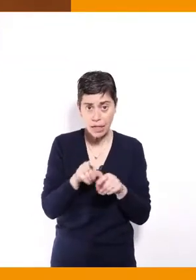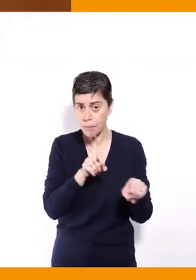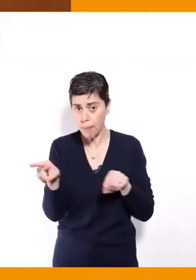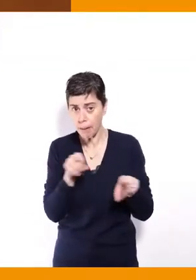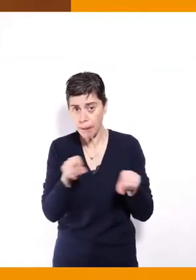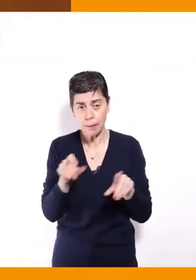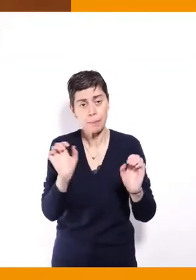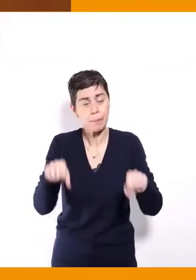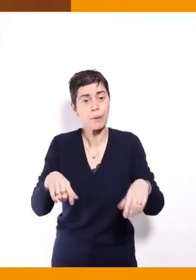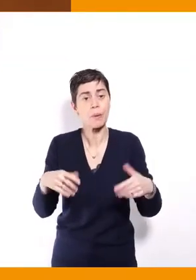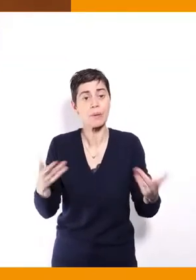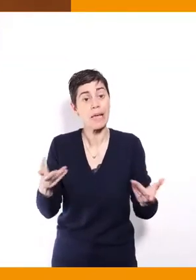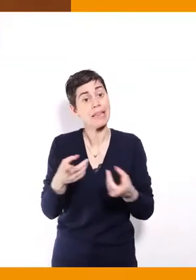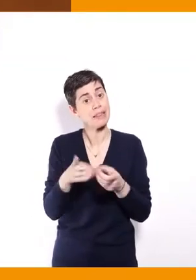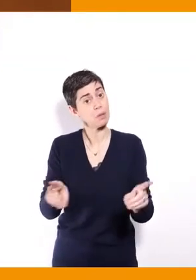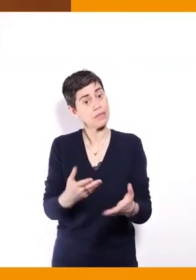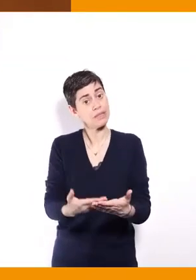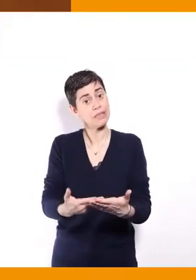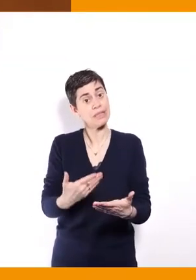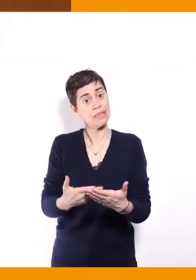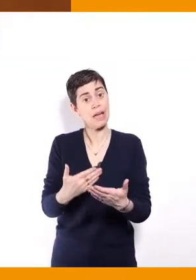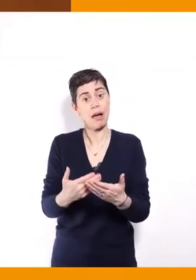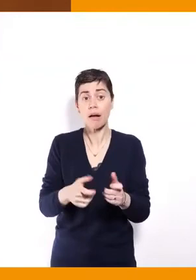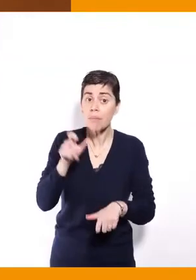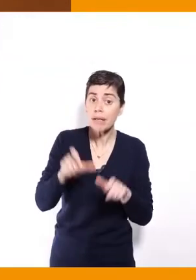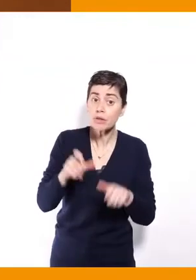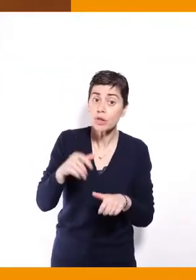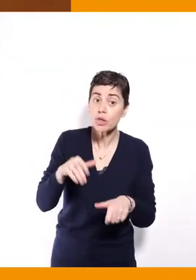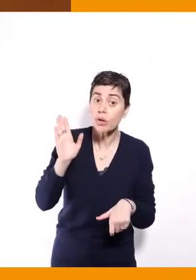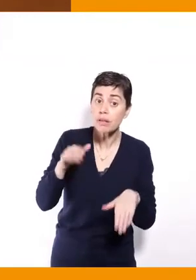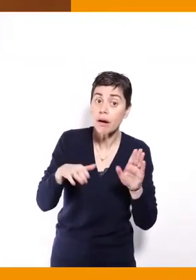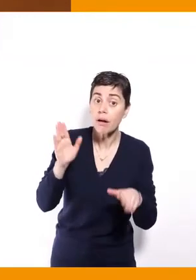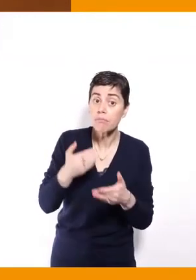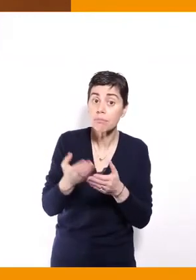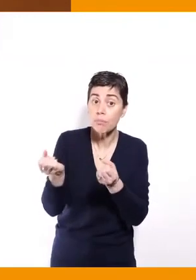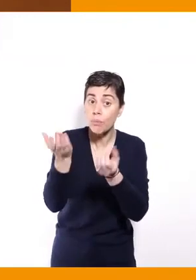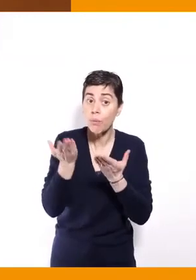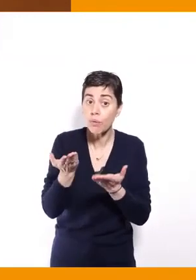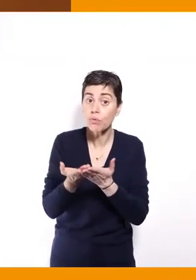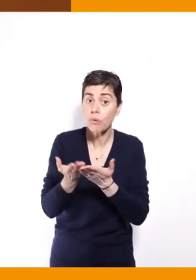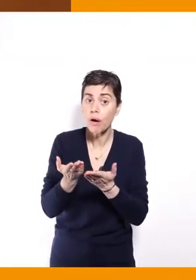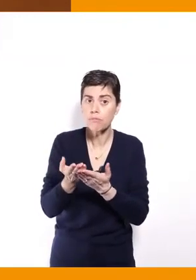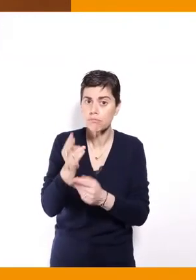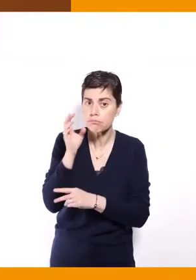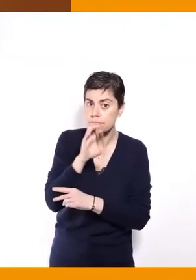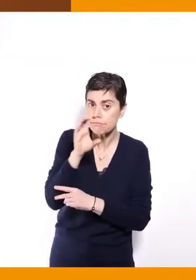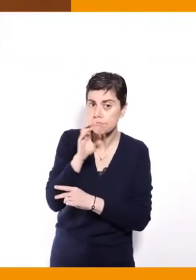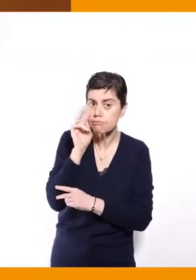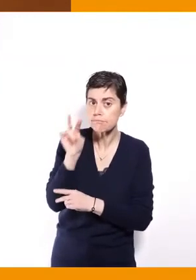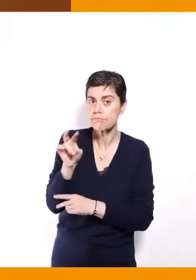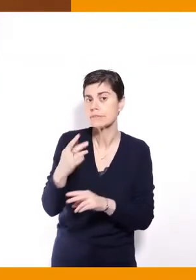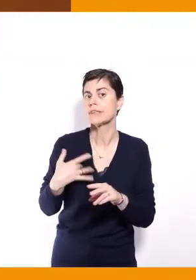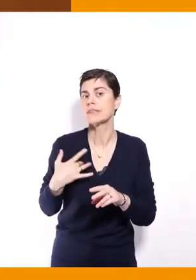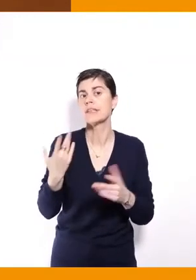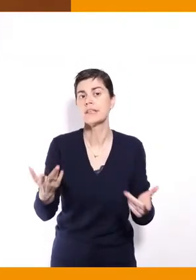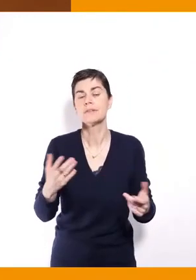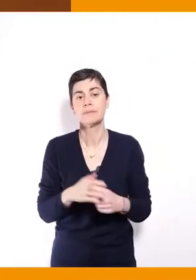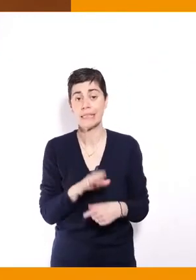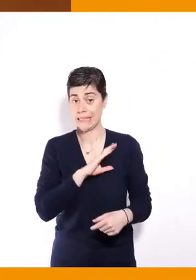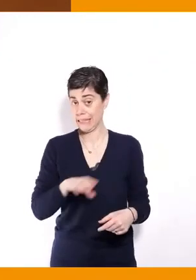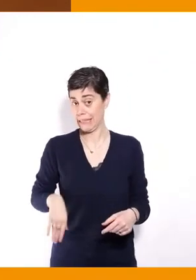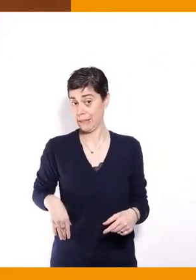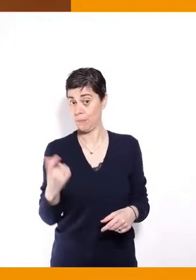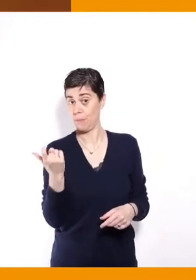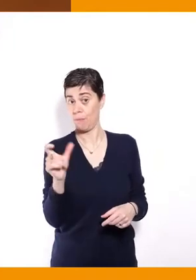partie aussi de la démocratie de savoir ce que les candidats proposent et je n'ai qu'à mot pour finir vous